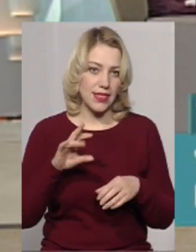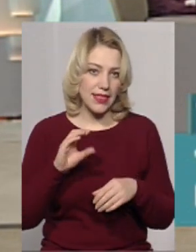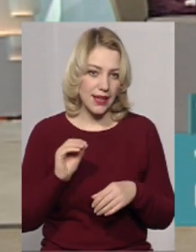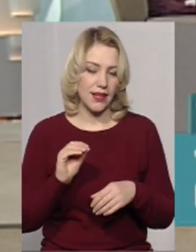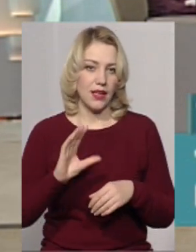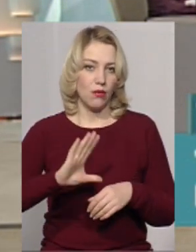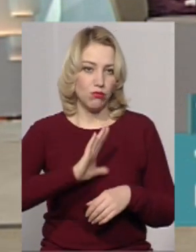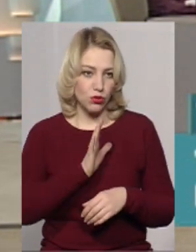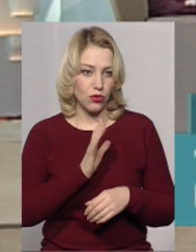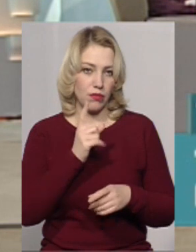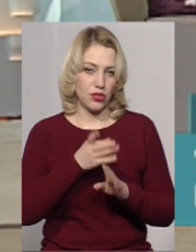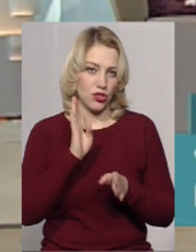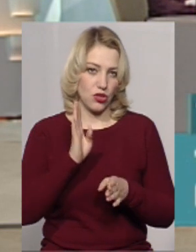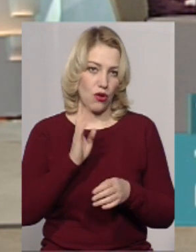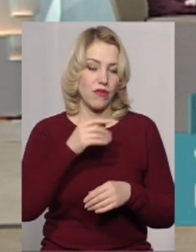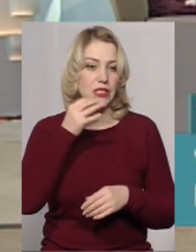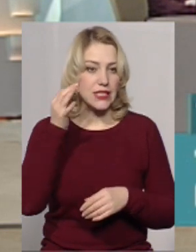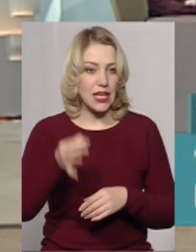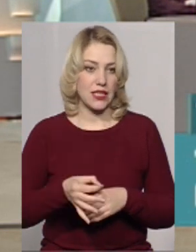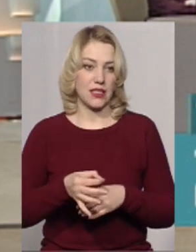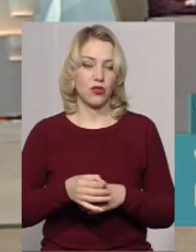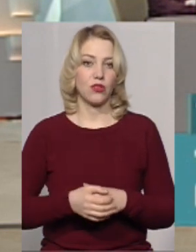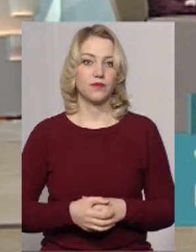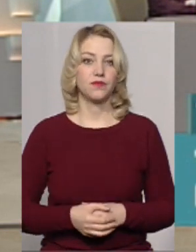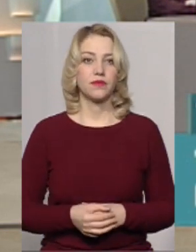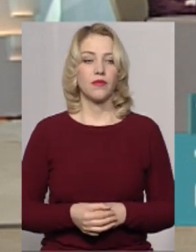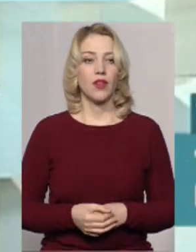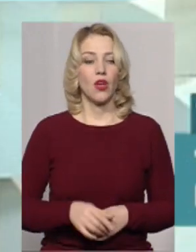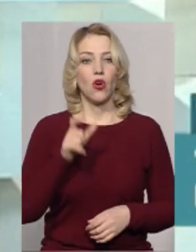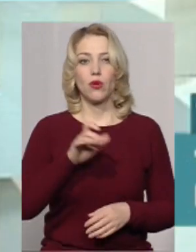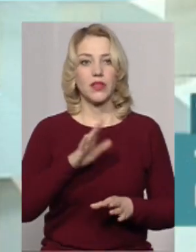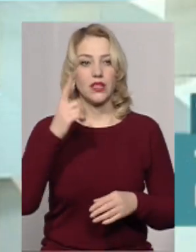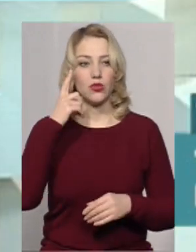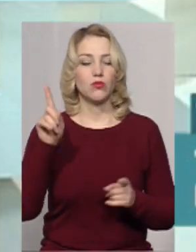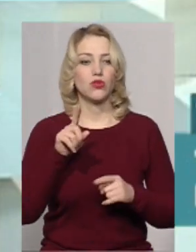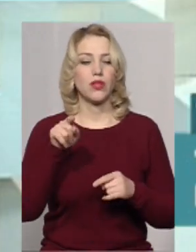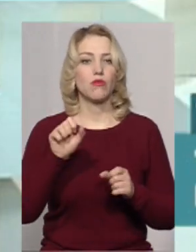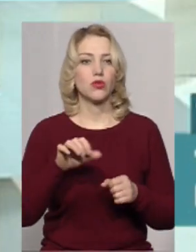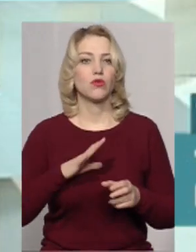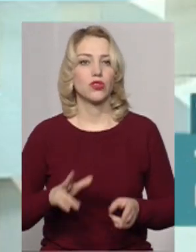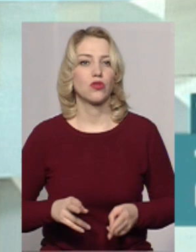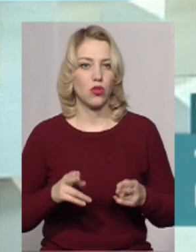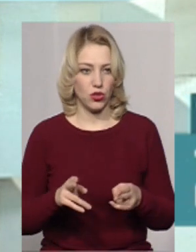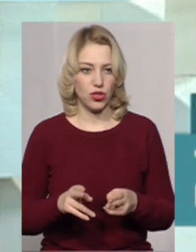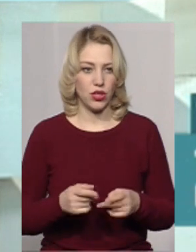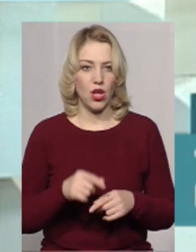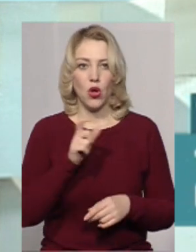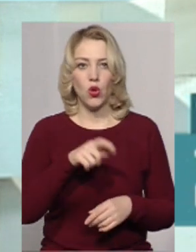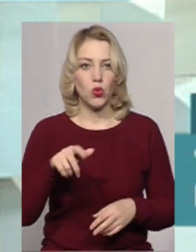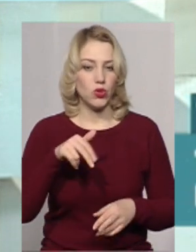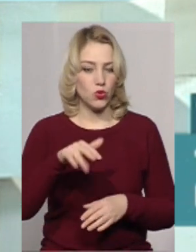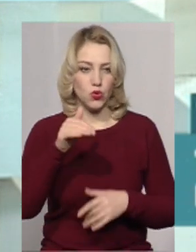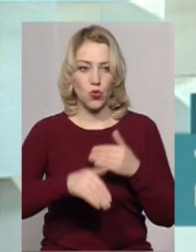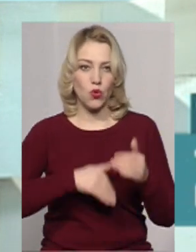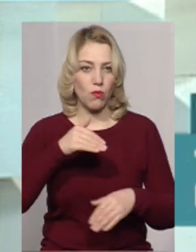першочергово сказано, що громадянка не думає, що там може статися злочин. Насправді, люди йдуть